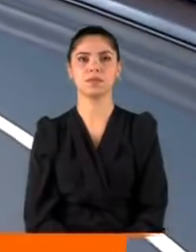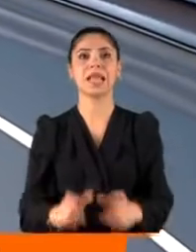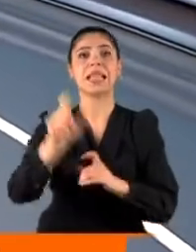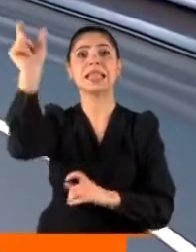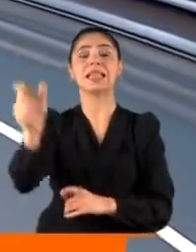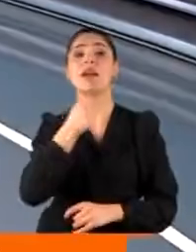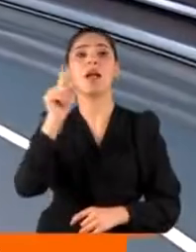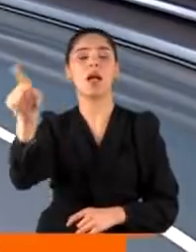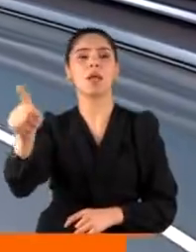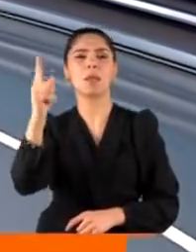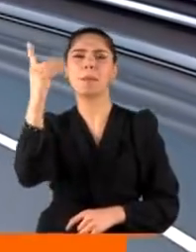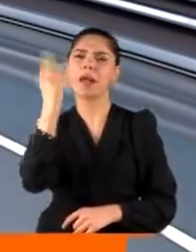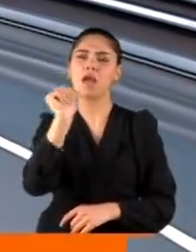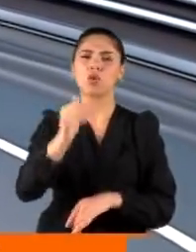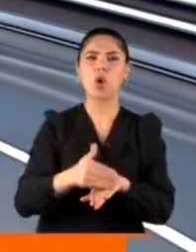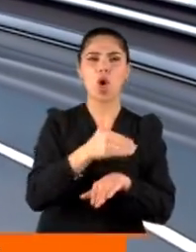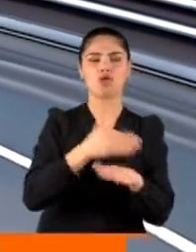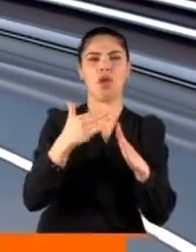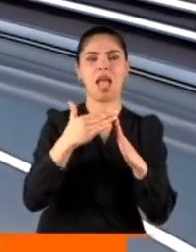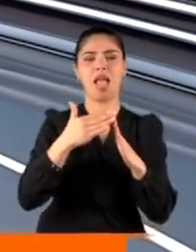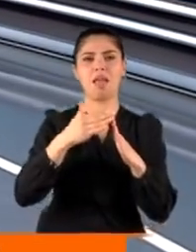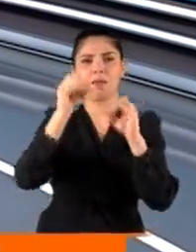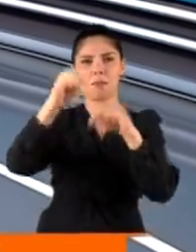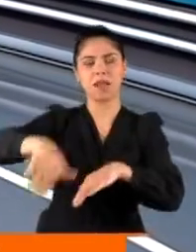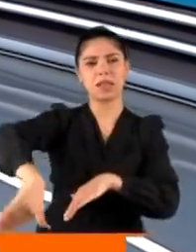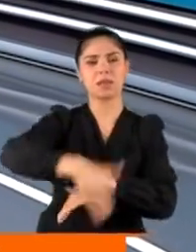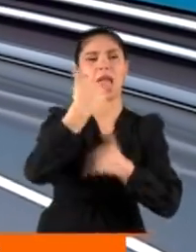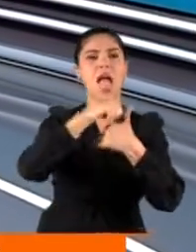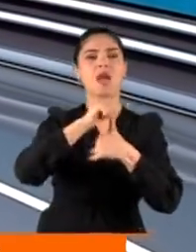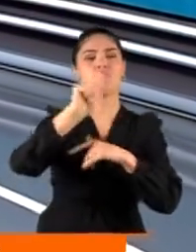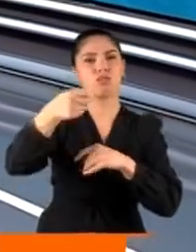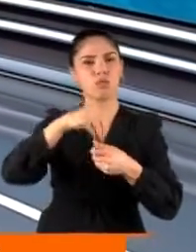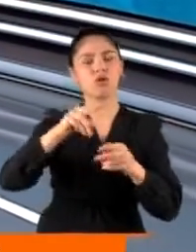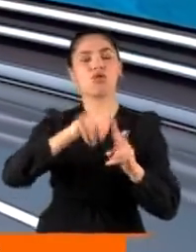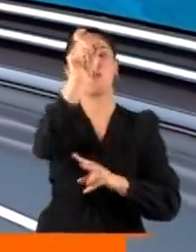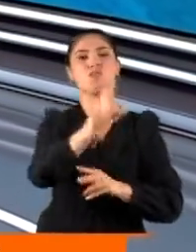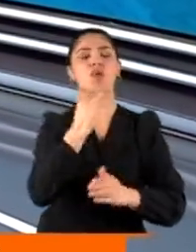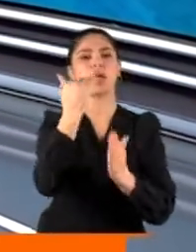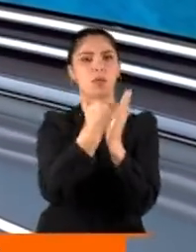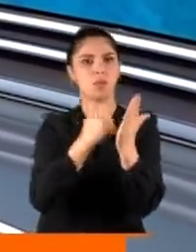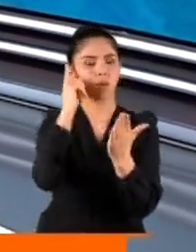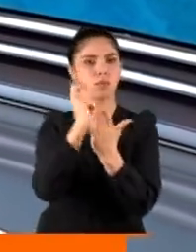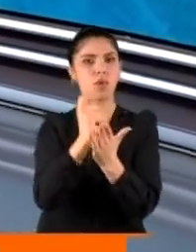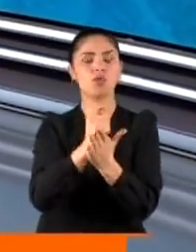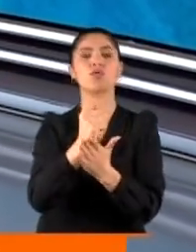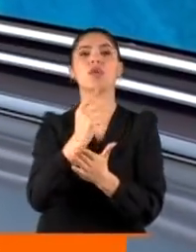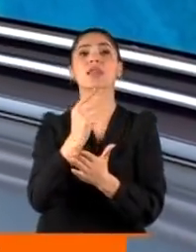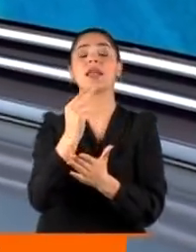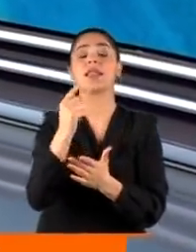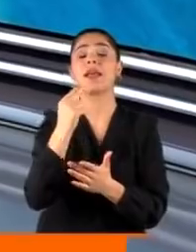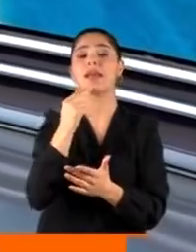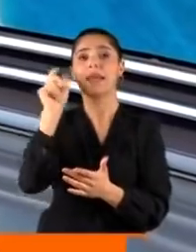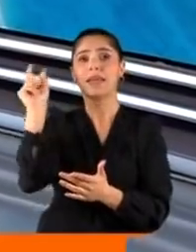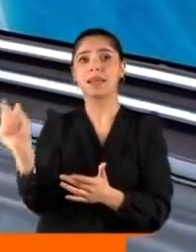Serkan Kıyak birkaç gün önce evi terk eden eşini bulmak için Müge Anlı'ya koştu ve sesini duyurmak istedi. Aranan kadın geride anne